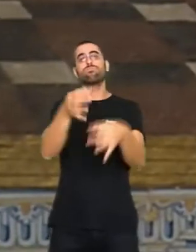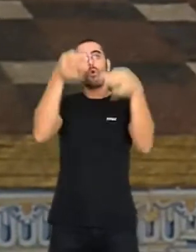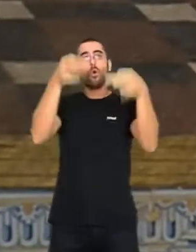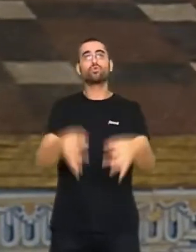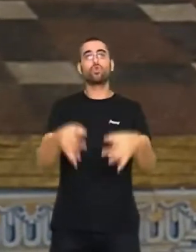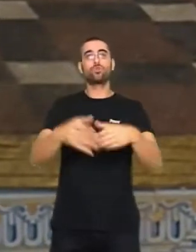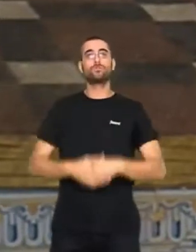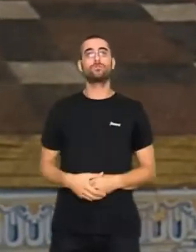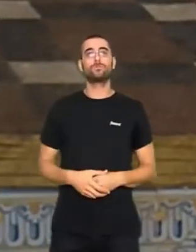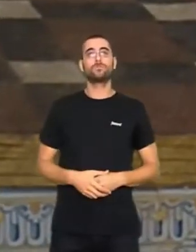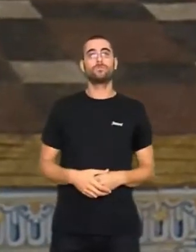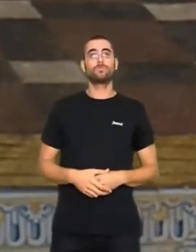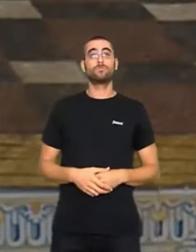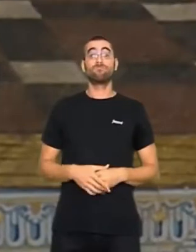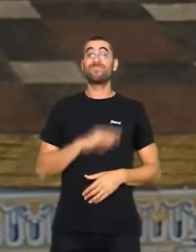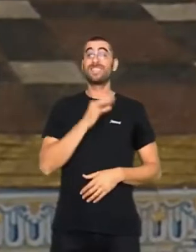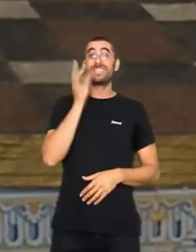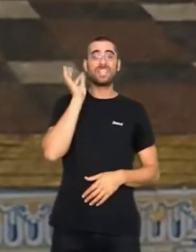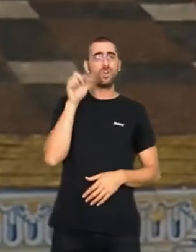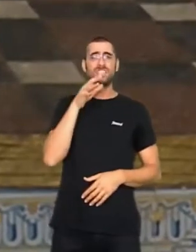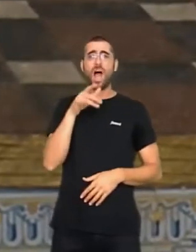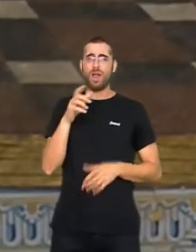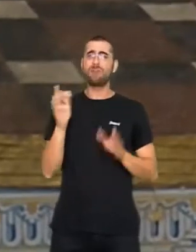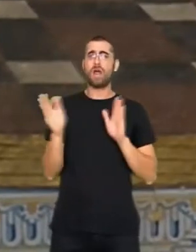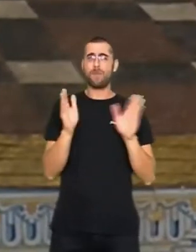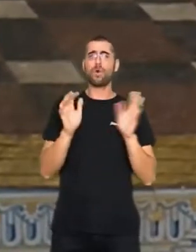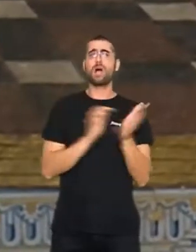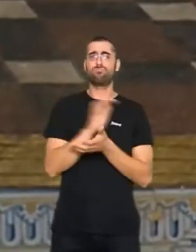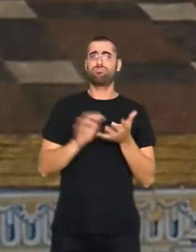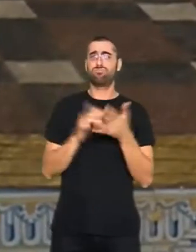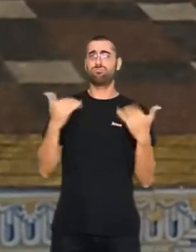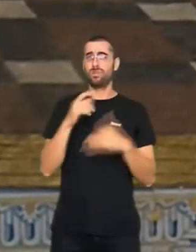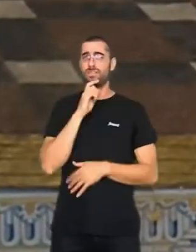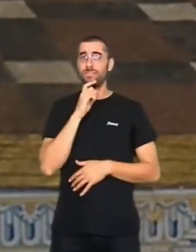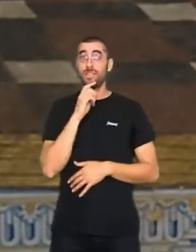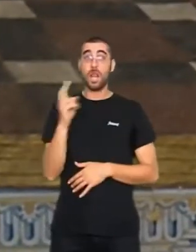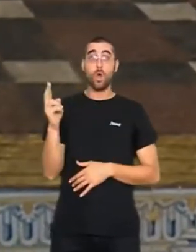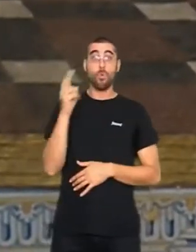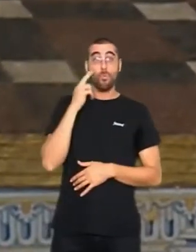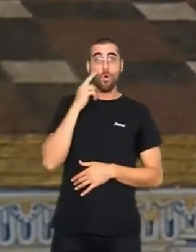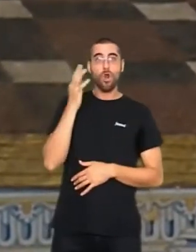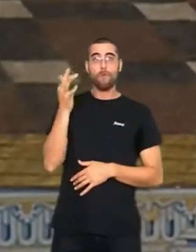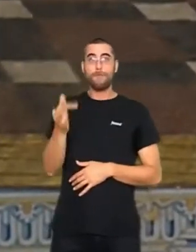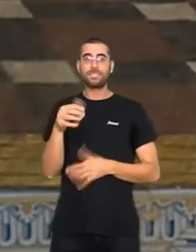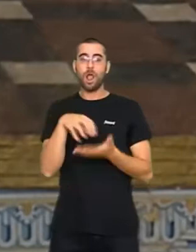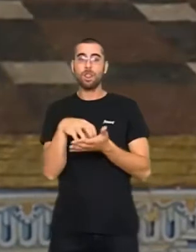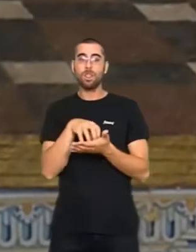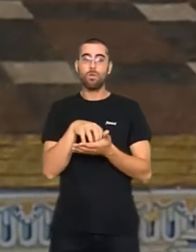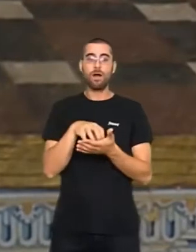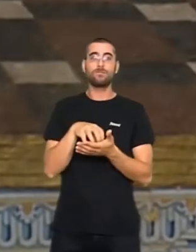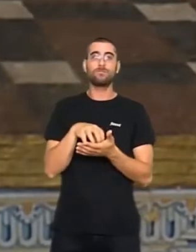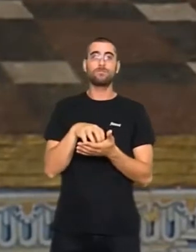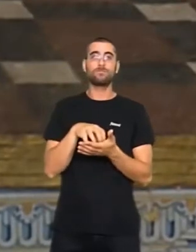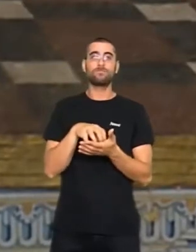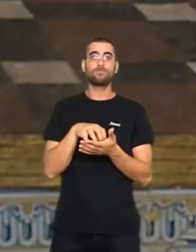Senyores i senyors, vivim temps convulsos. La por i la incertesa estan fent